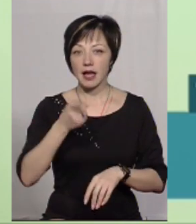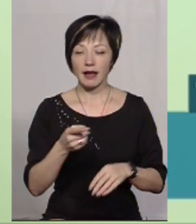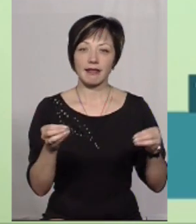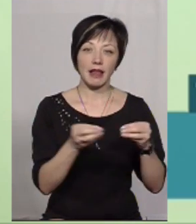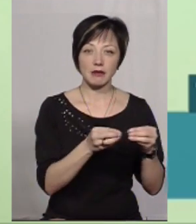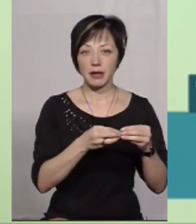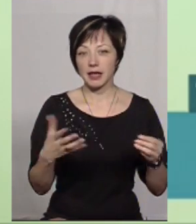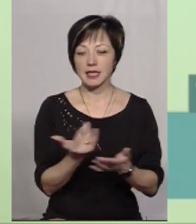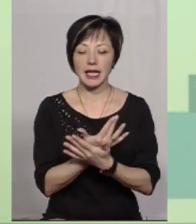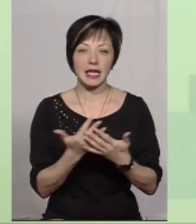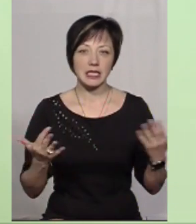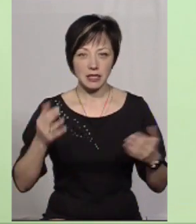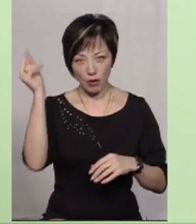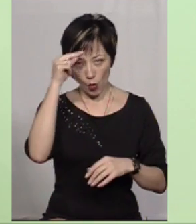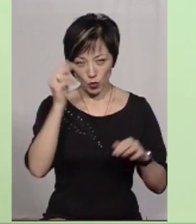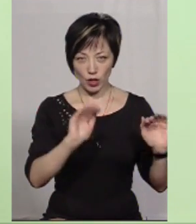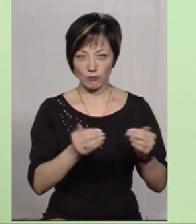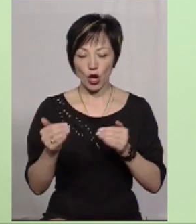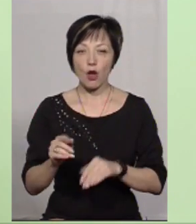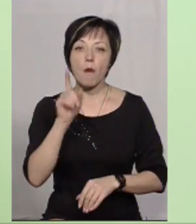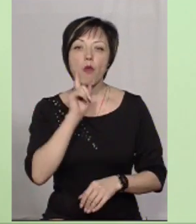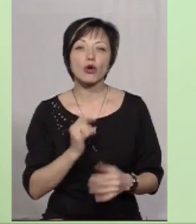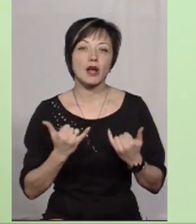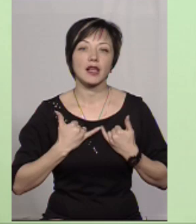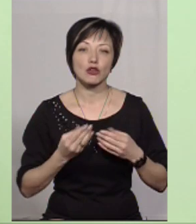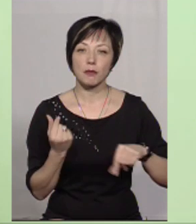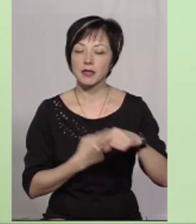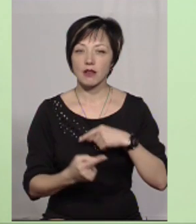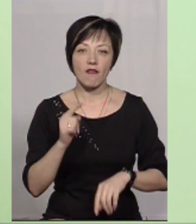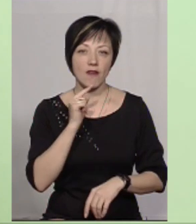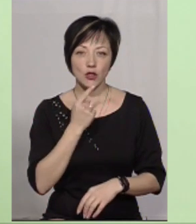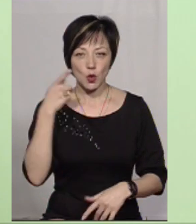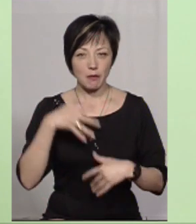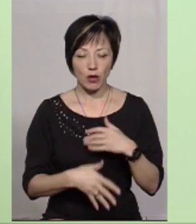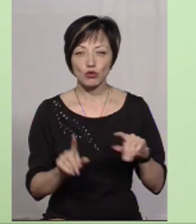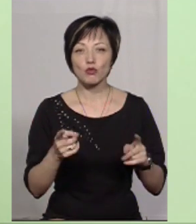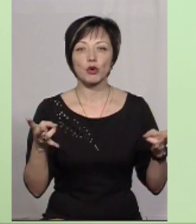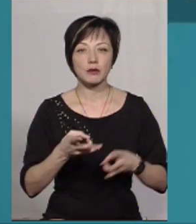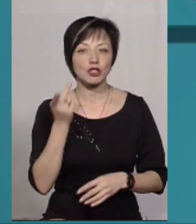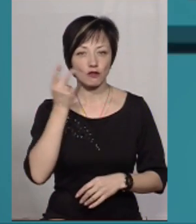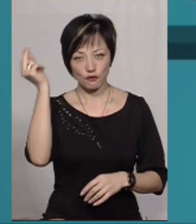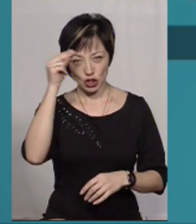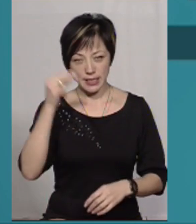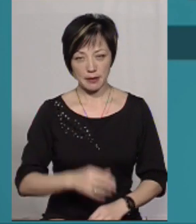-15 різних модулів навчання. Поки що для нашого бізнесу це важко збагнути, чому потрібно завжди вчитися.